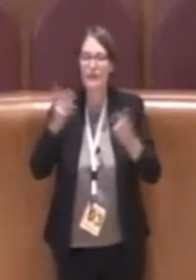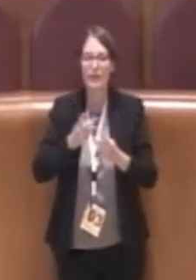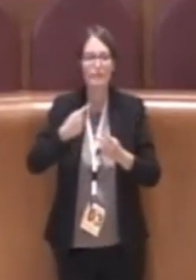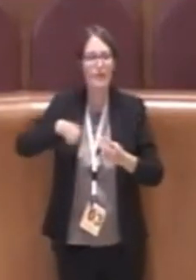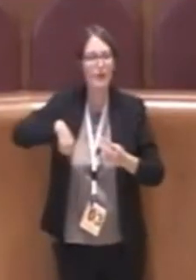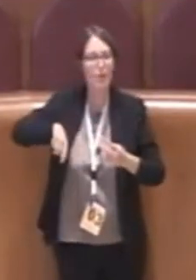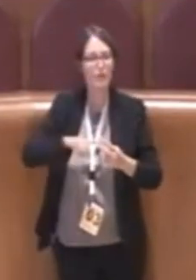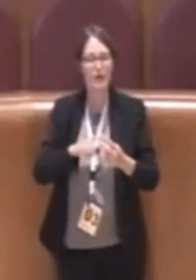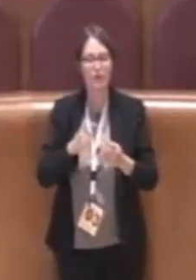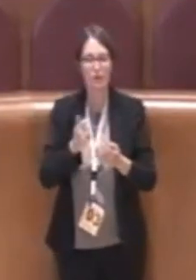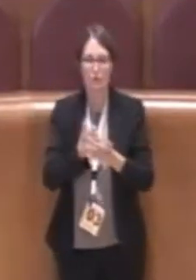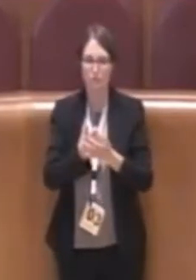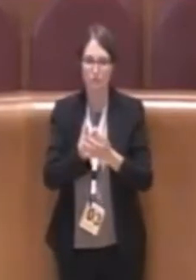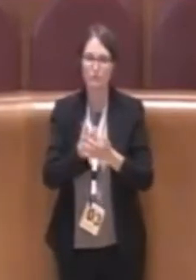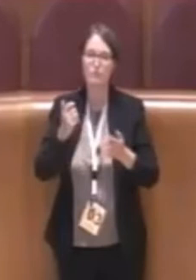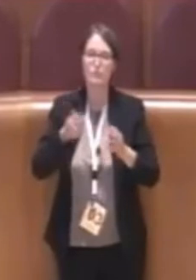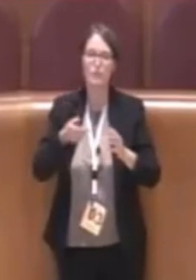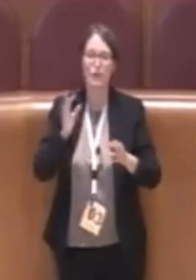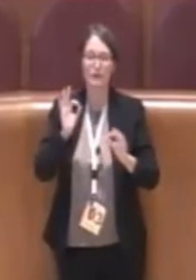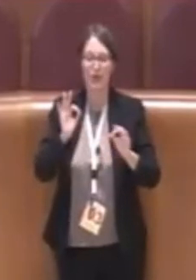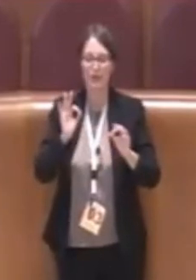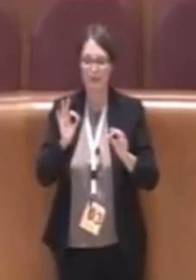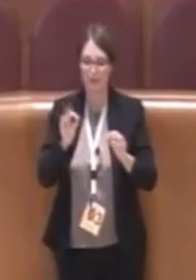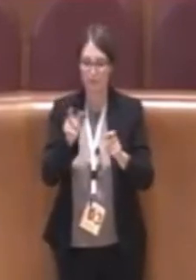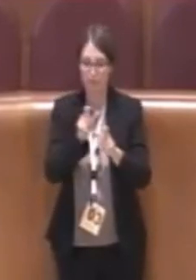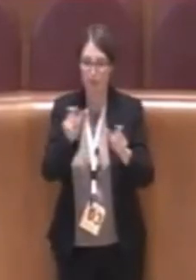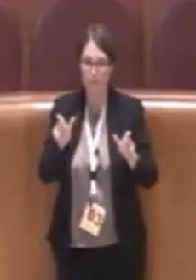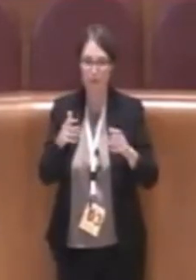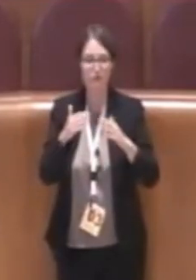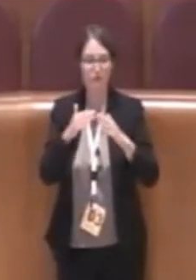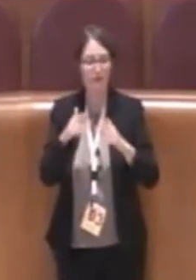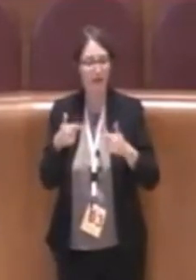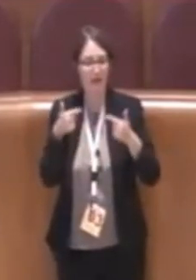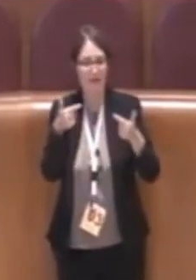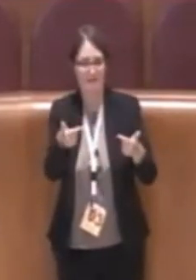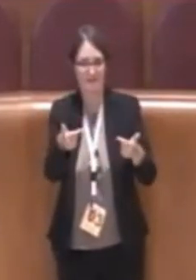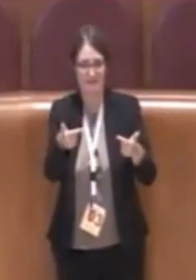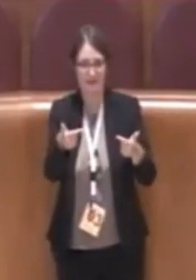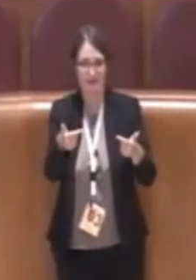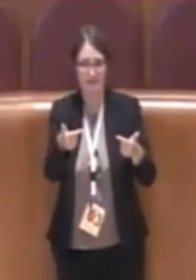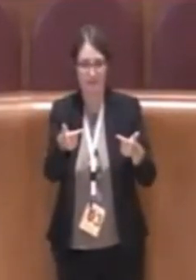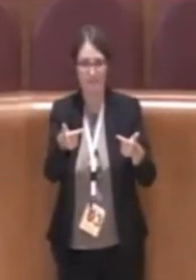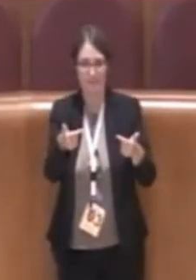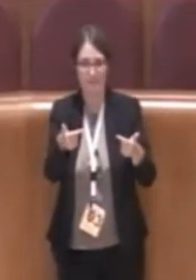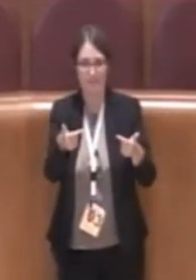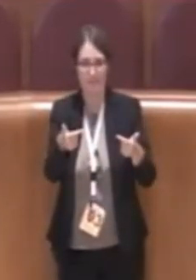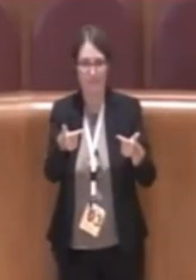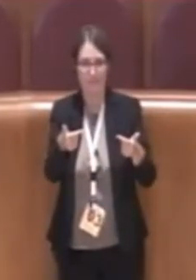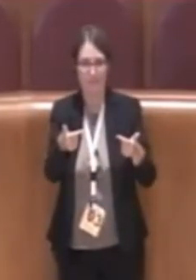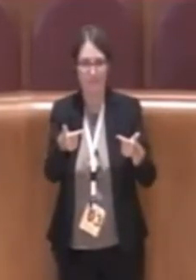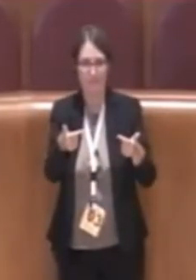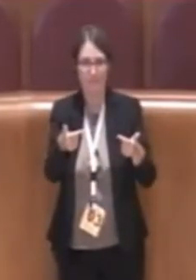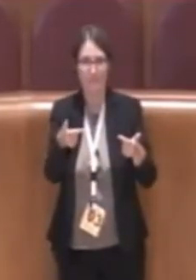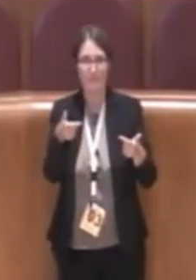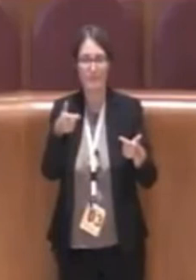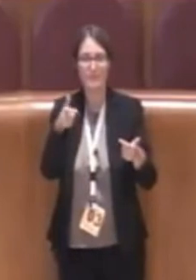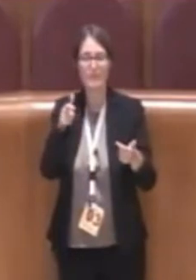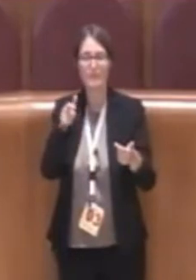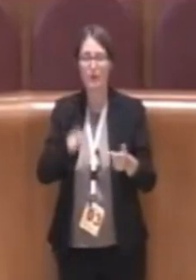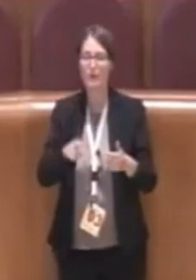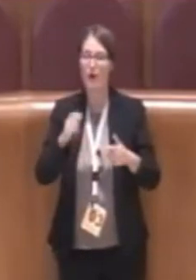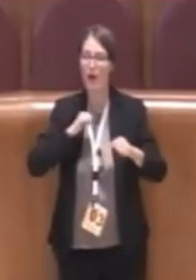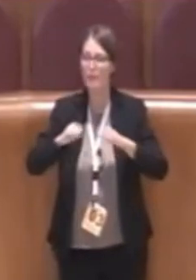le case da dare appunto a questi soggetti perché è più importante far sì che questa